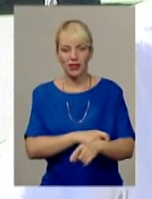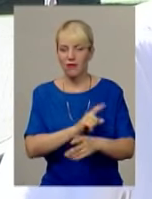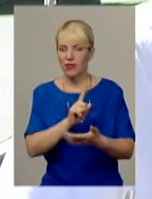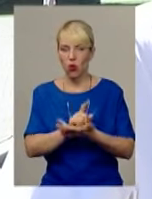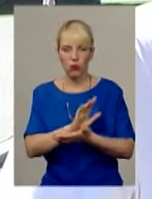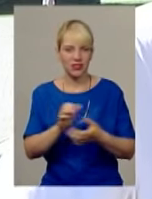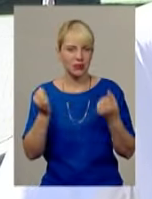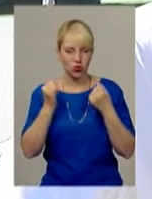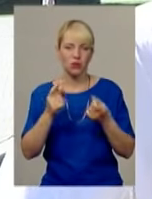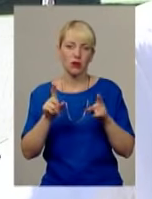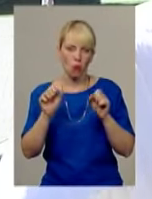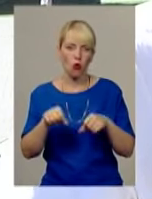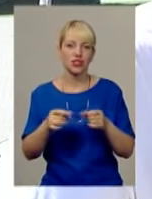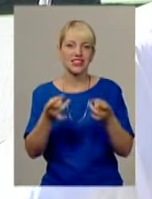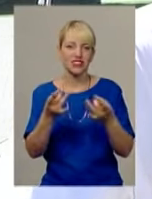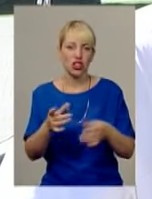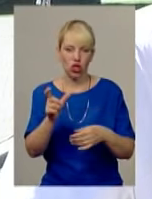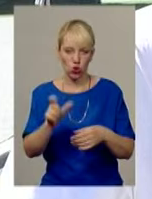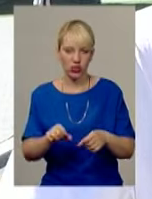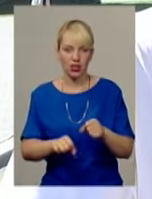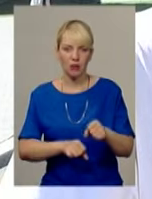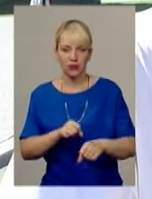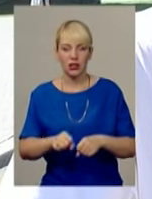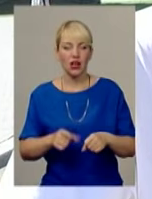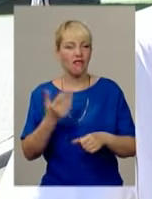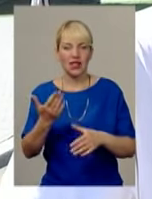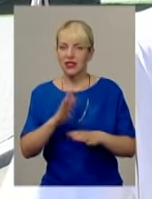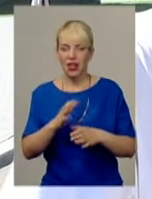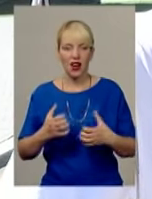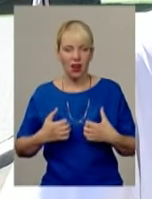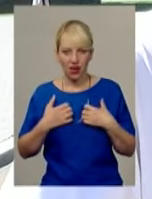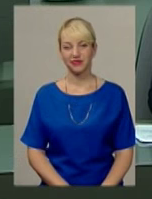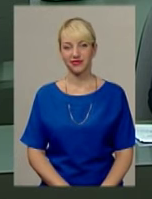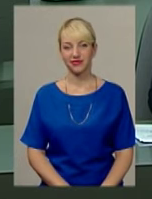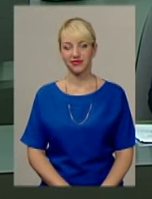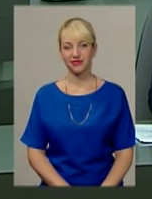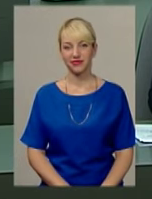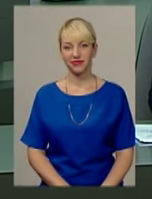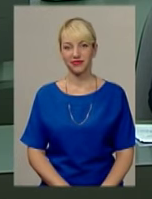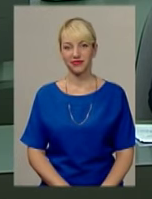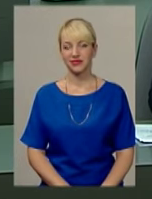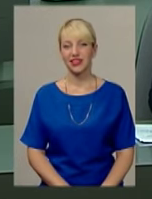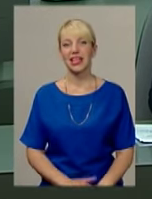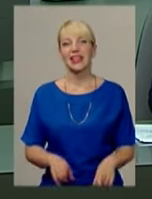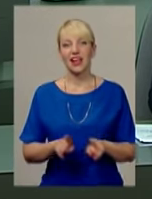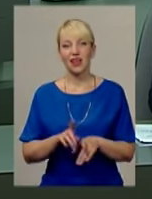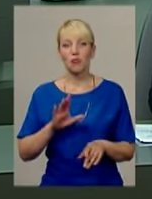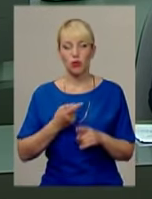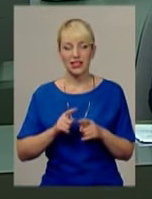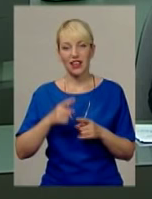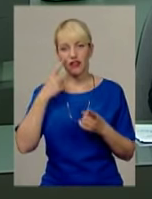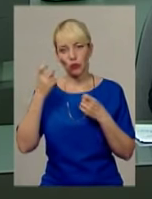'язково спортсмен, навіть звичайна людина може приїхати». «Тобто тисяч кілометрів вас не лякає?» «Ні, взагалі». Таким був цей